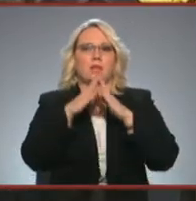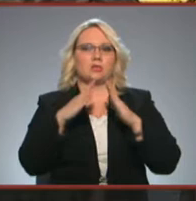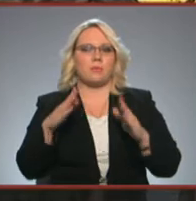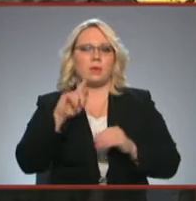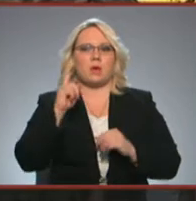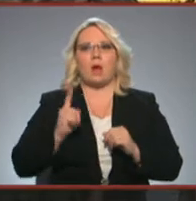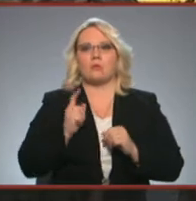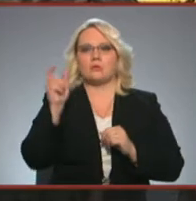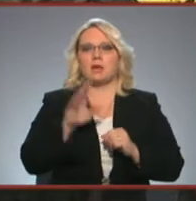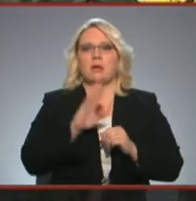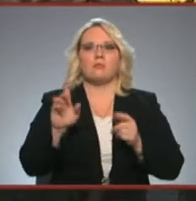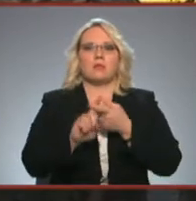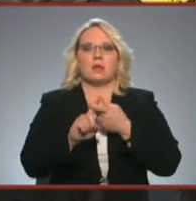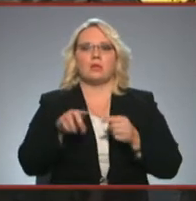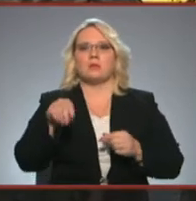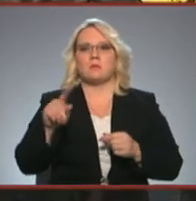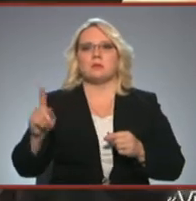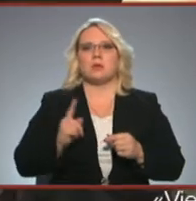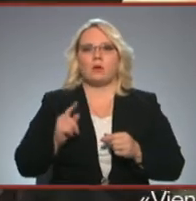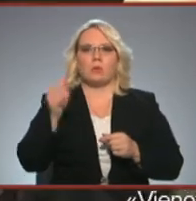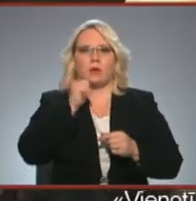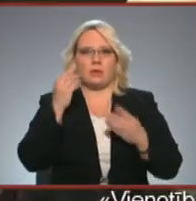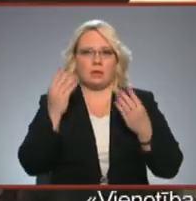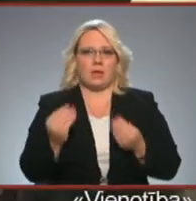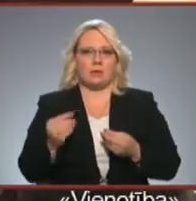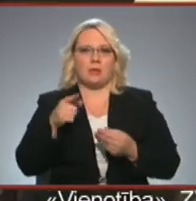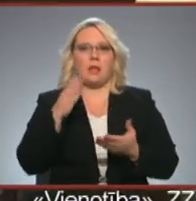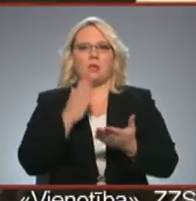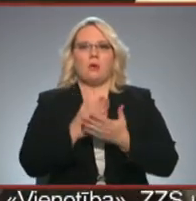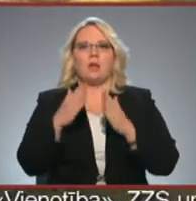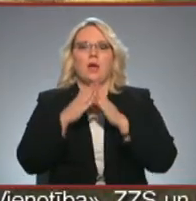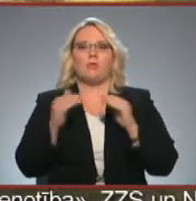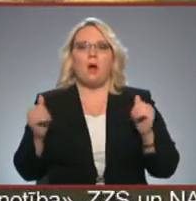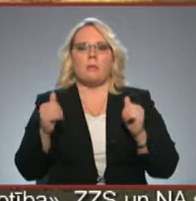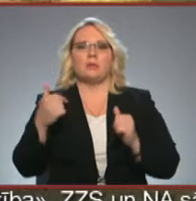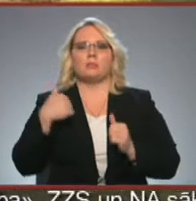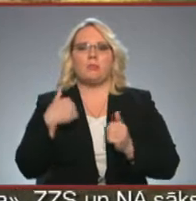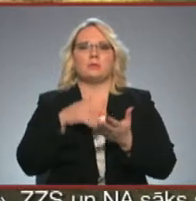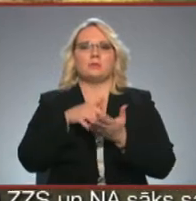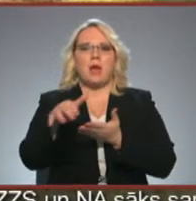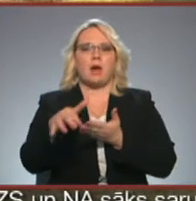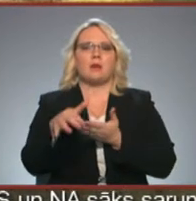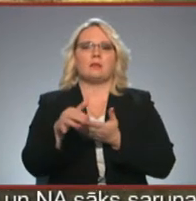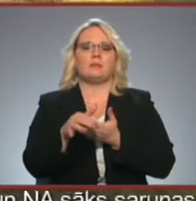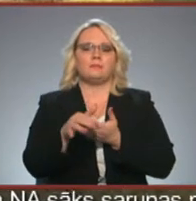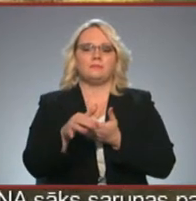jauncārgi vairs nebūs atkarīgi no zemesargu ikdienas. Kad šeit noteikti nometnes, mums ir jāiet uz